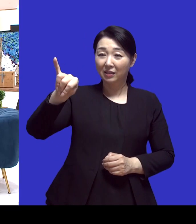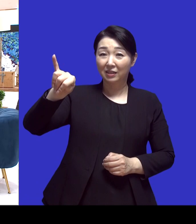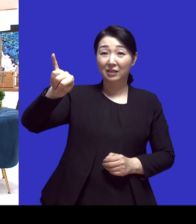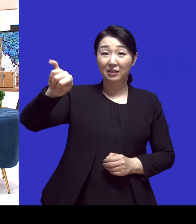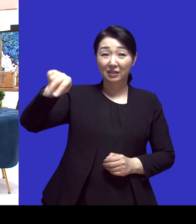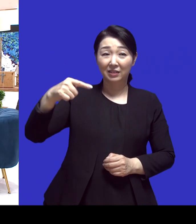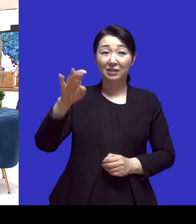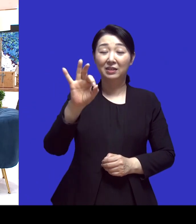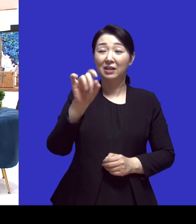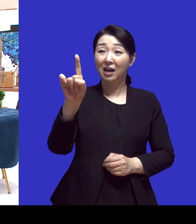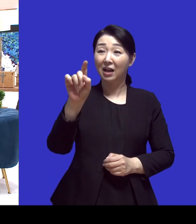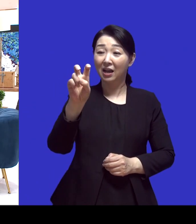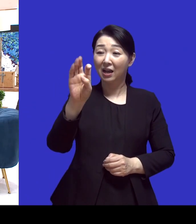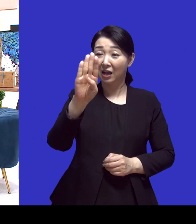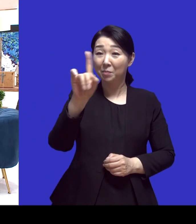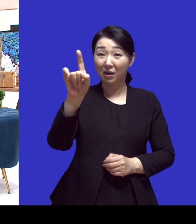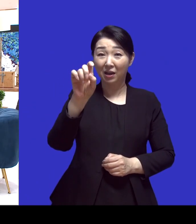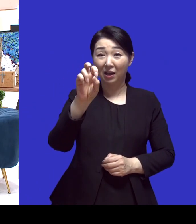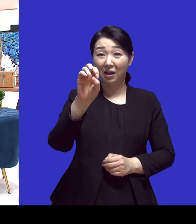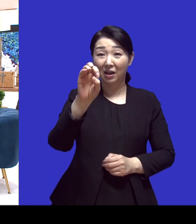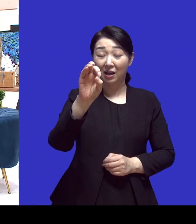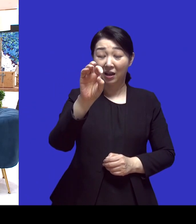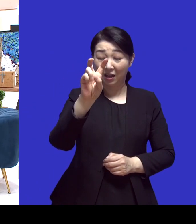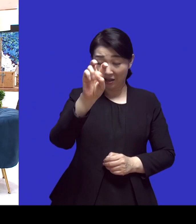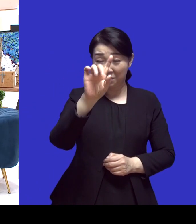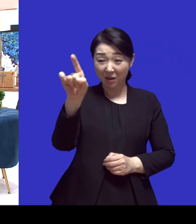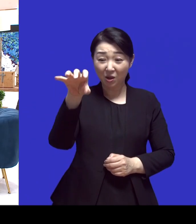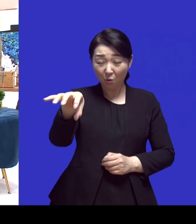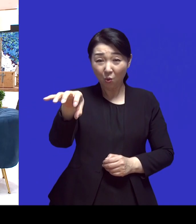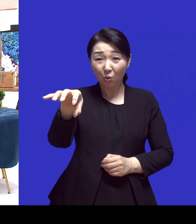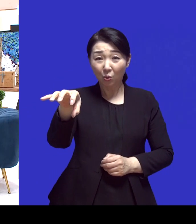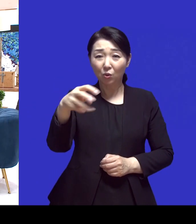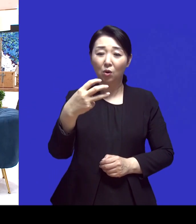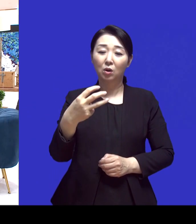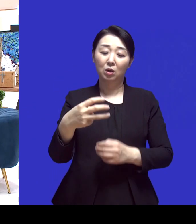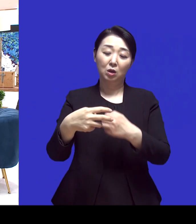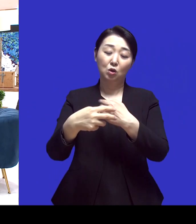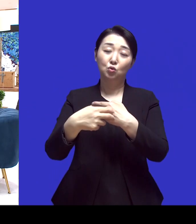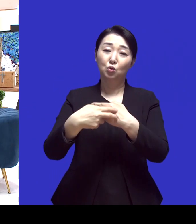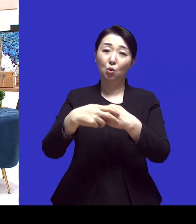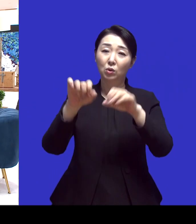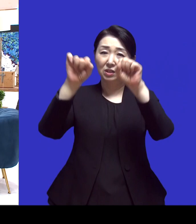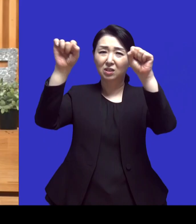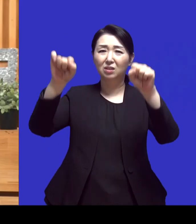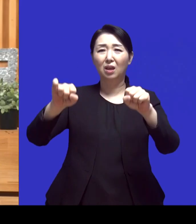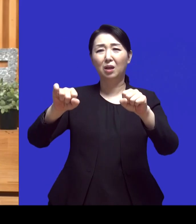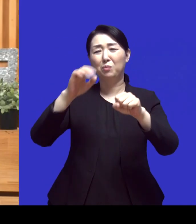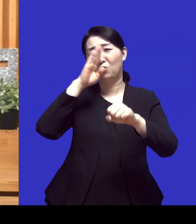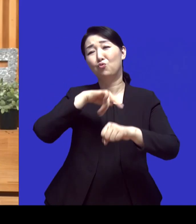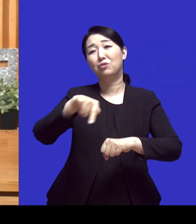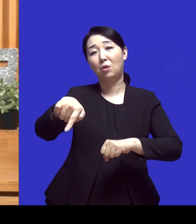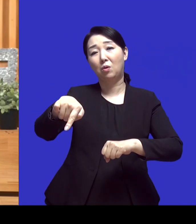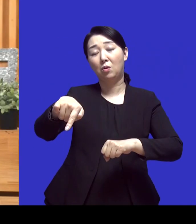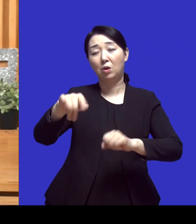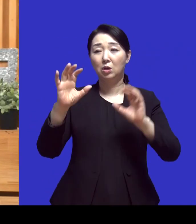수도어에 각종 의료 시설이나 의료 시스템이 굉장히 낙후되어 있을 것 같아요 특히